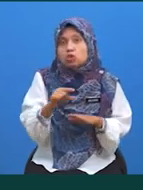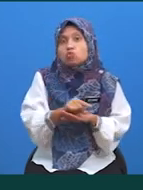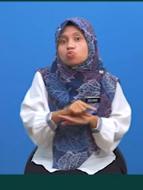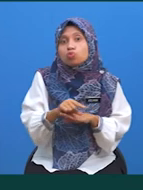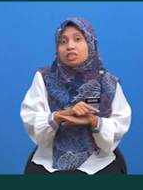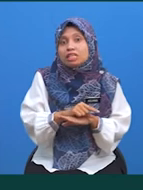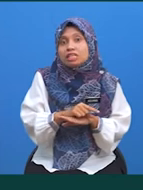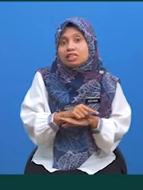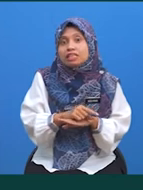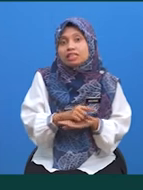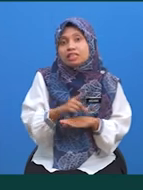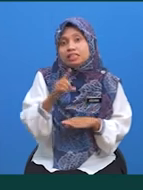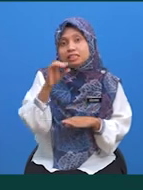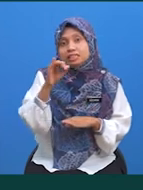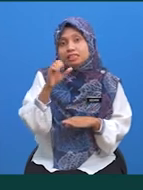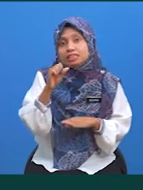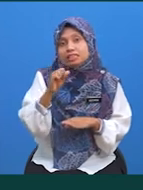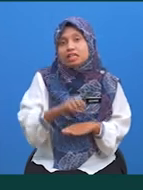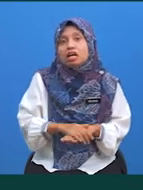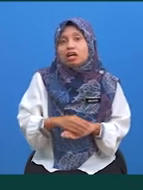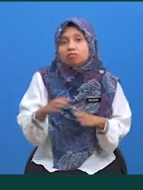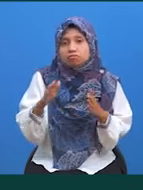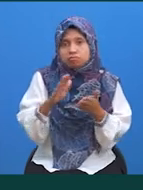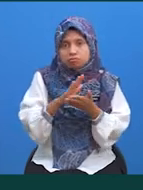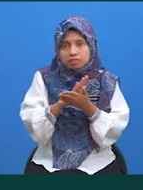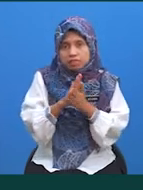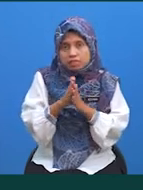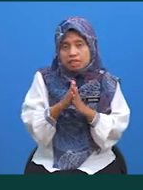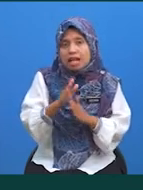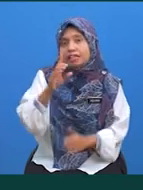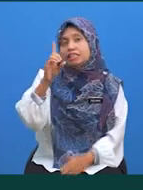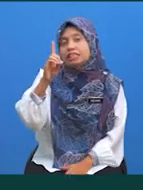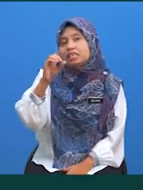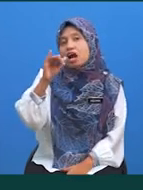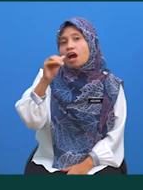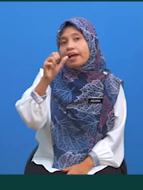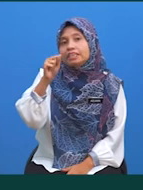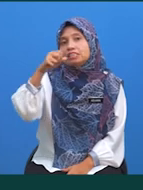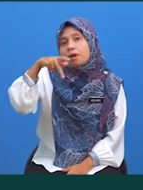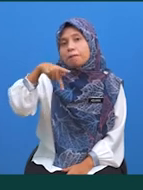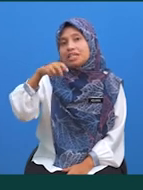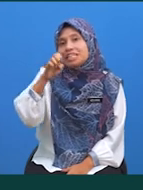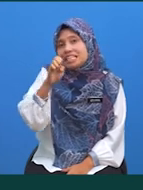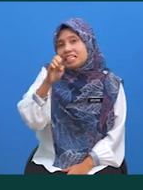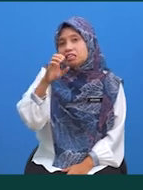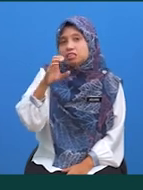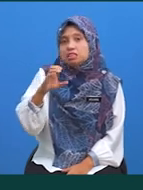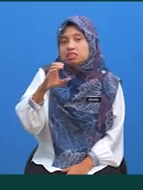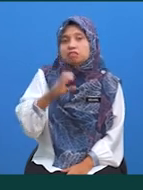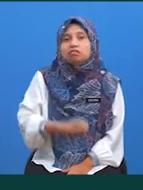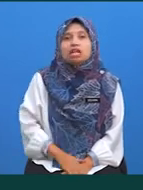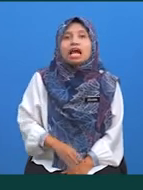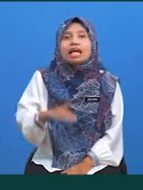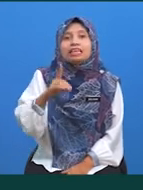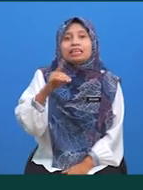guna disper Maka, akronimnya ialah DISPEC